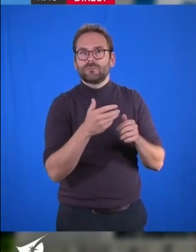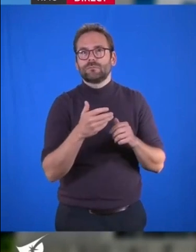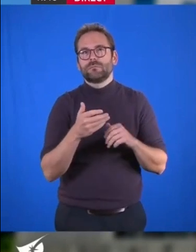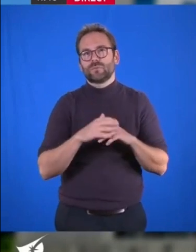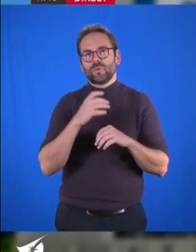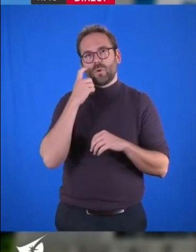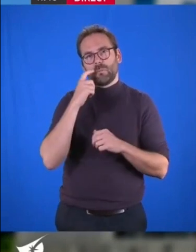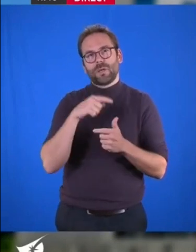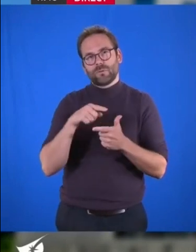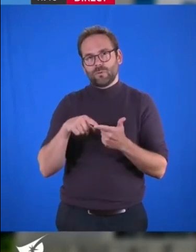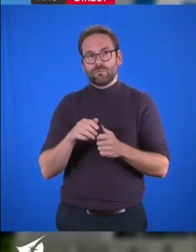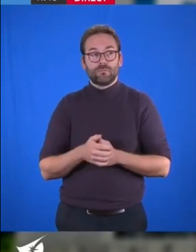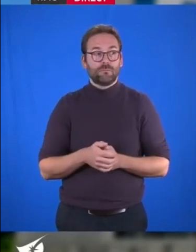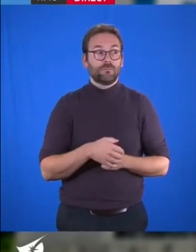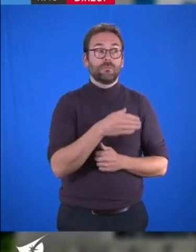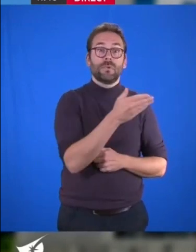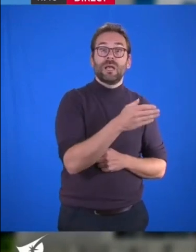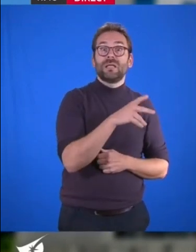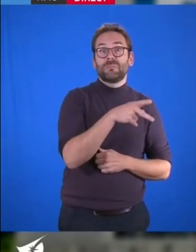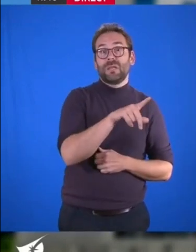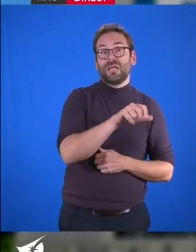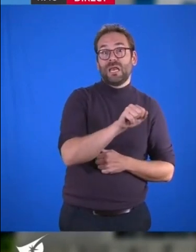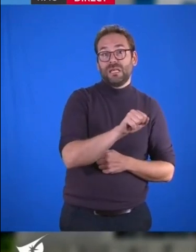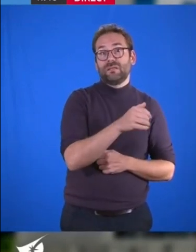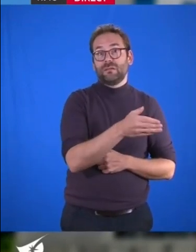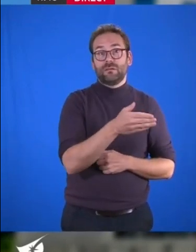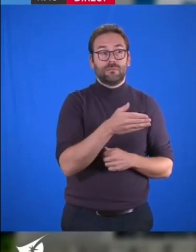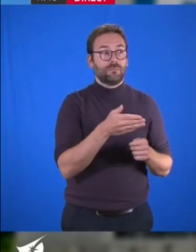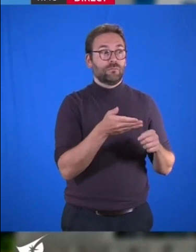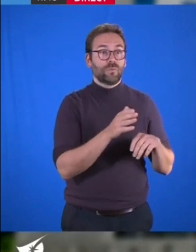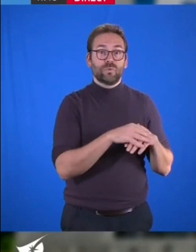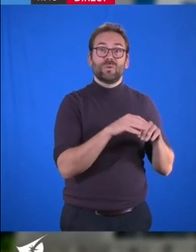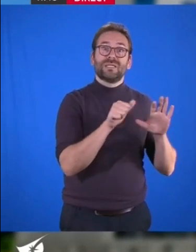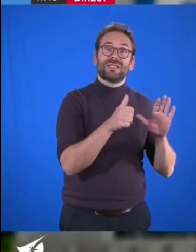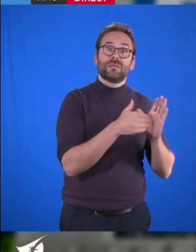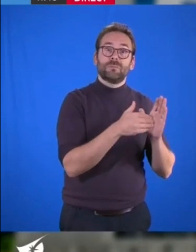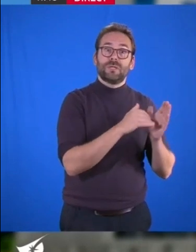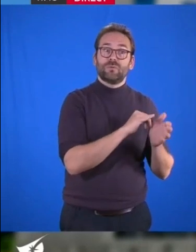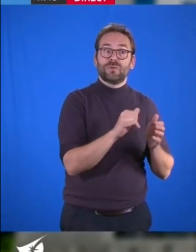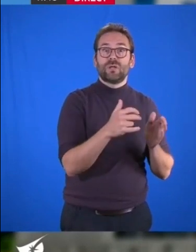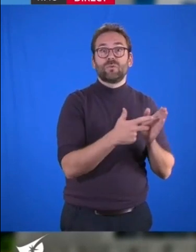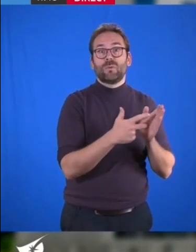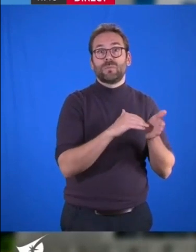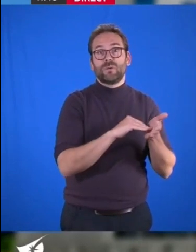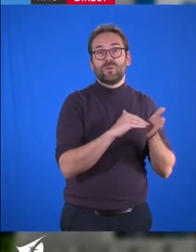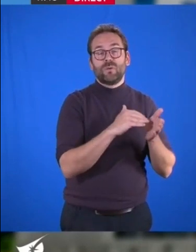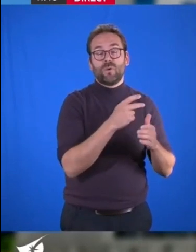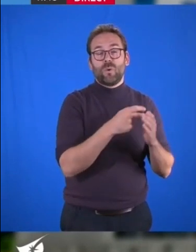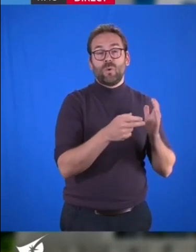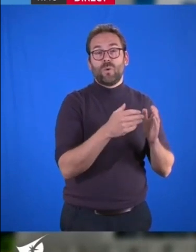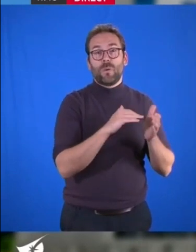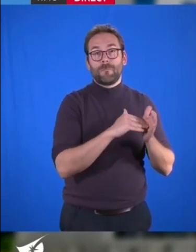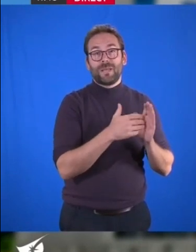constats. Ces logements sont des PLS à des coûts variants de 6 000 euros le mètre carré à 3 000 euros le mètre carré. Or, nous